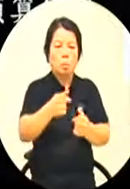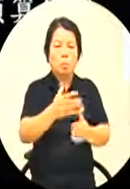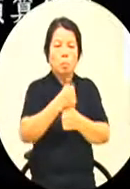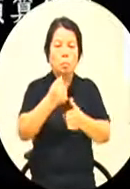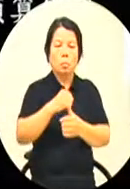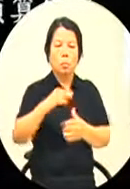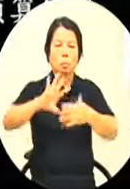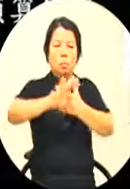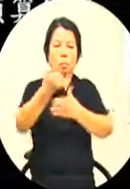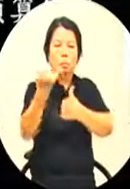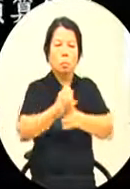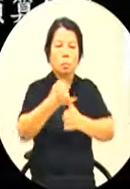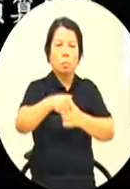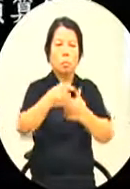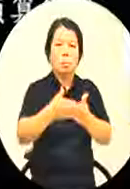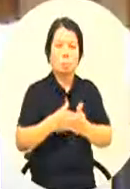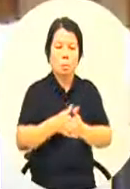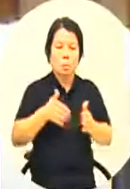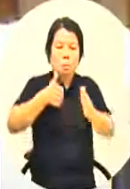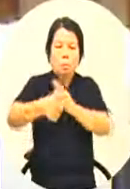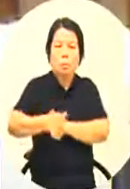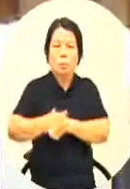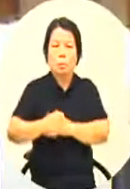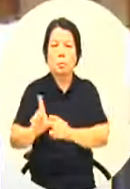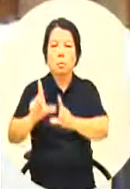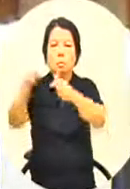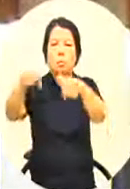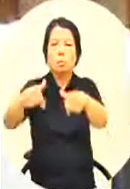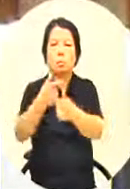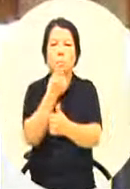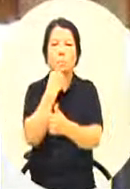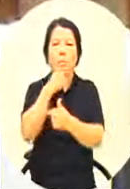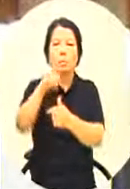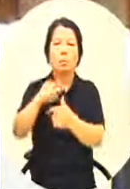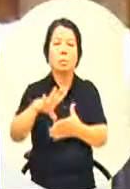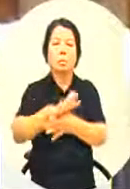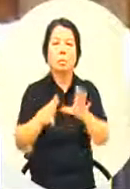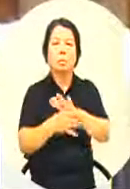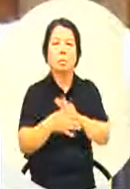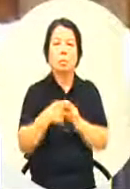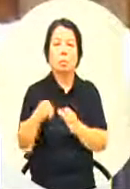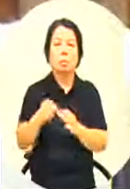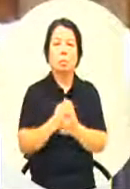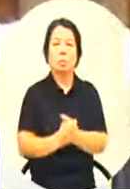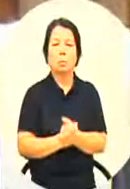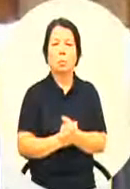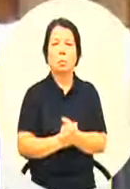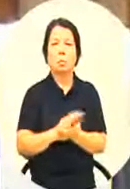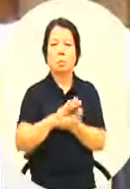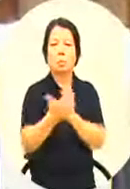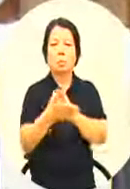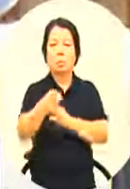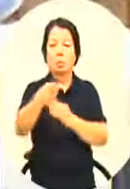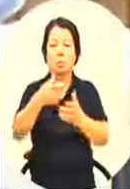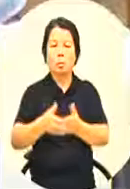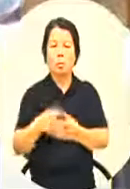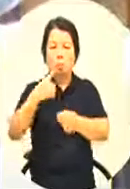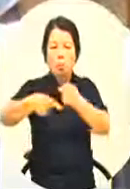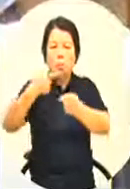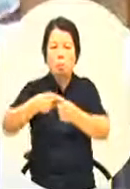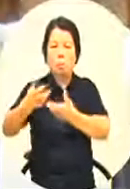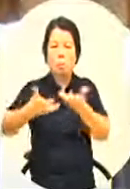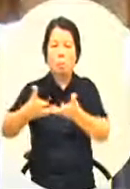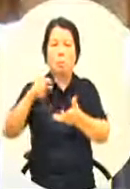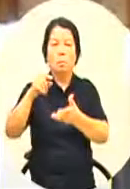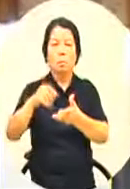名文化要进军东南亚市场文化市场的这件事情有变成是你们重要的年度工作